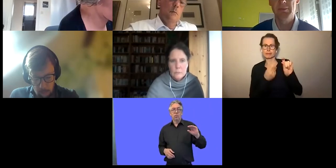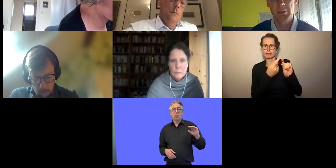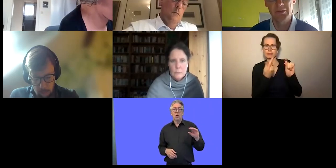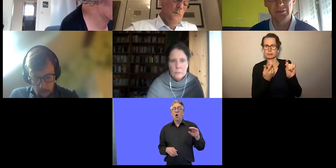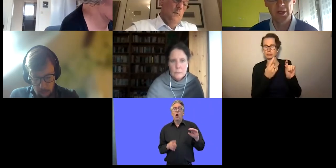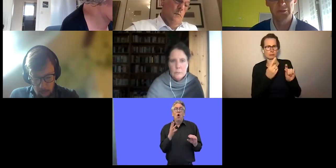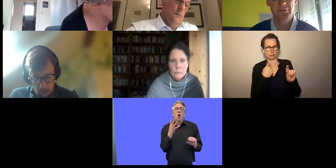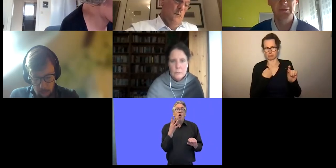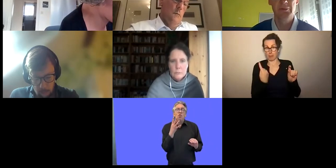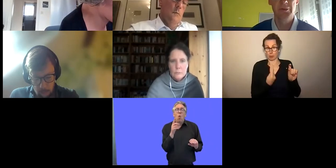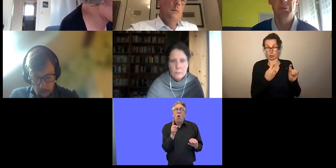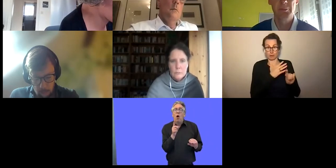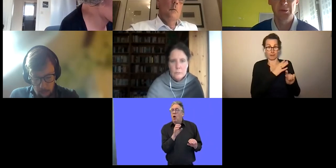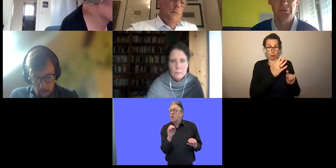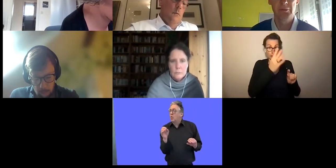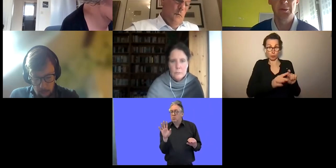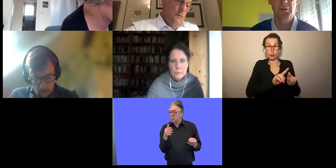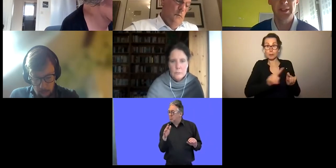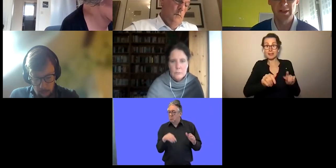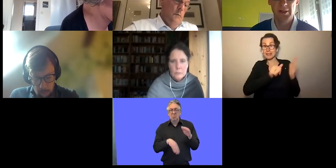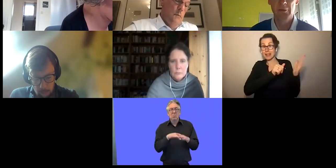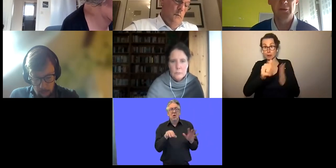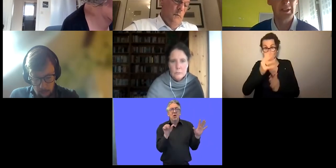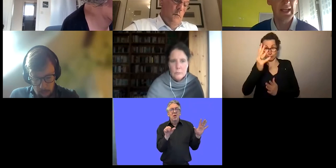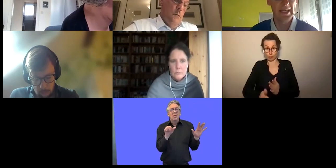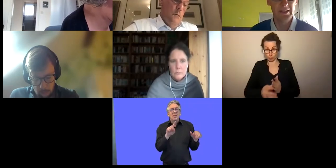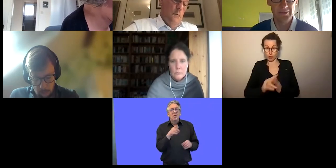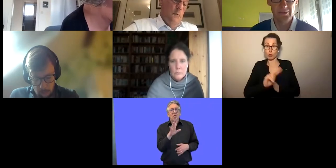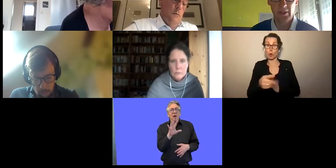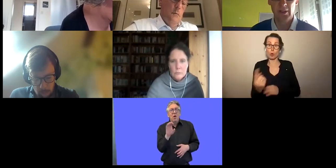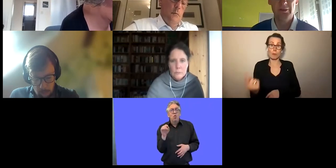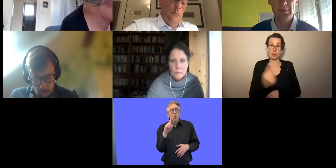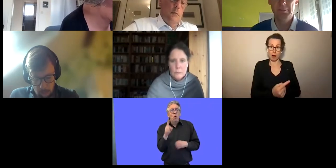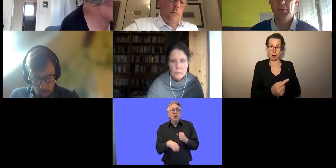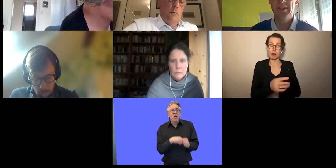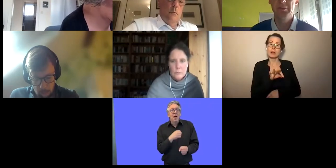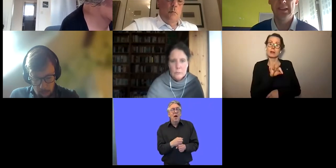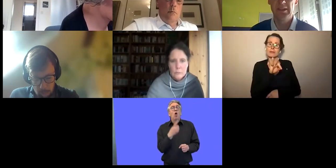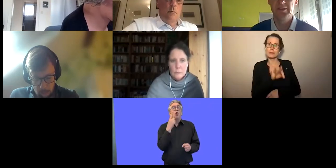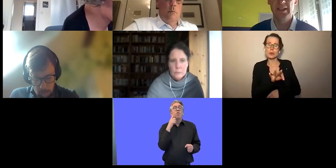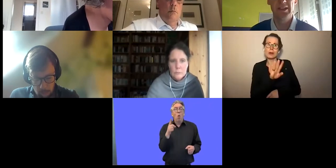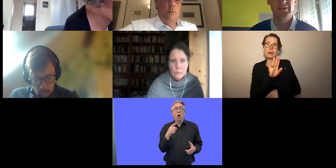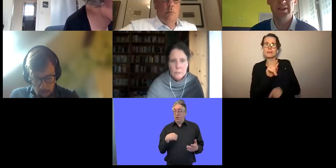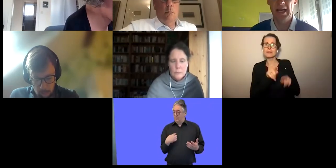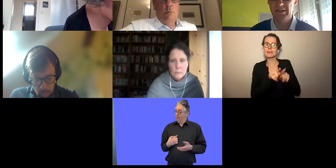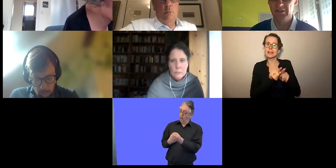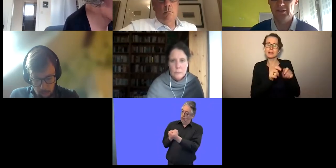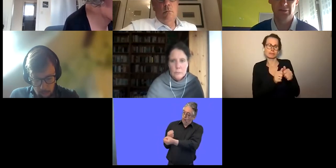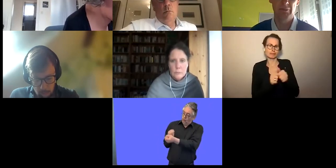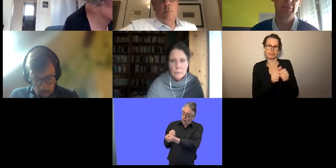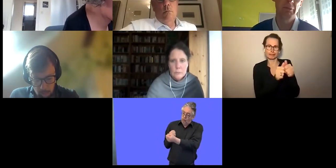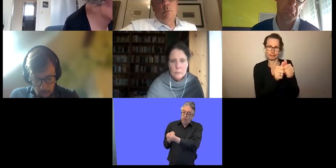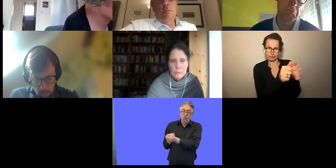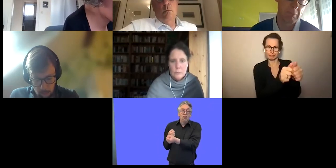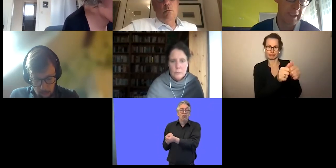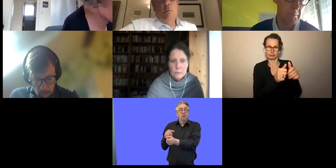zwischen 4.500 und etwa 6.500 pro Person pro Jahr für die Anleitung von